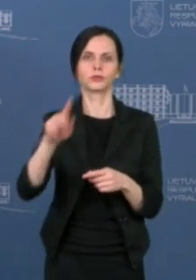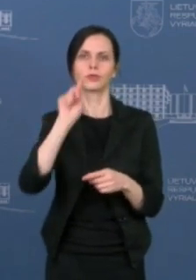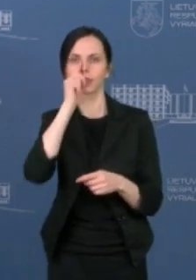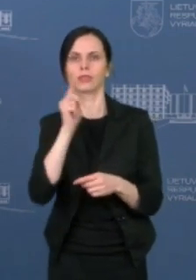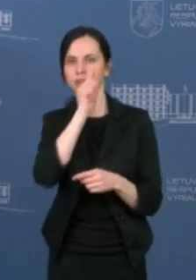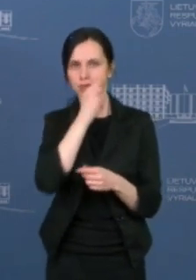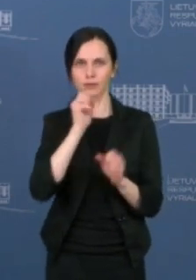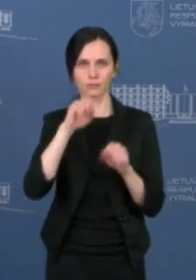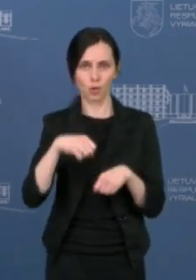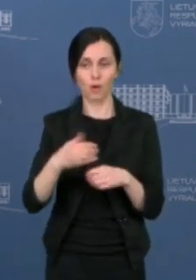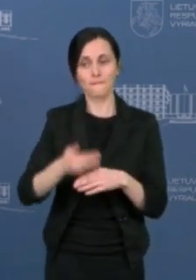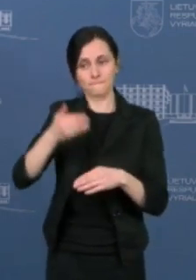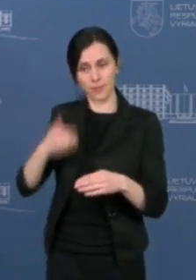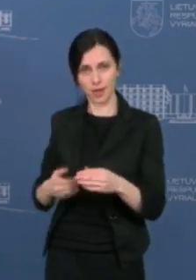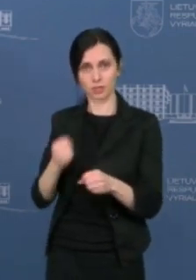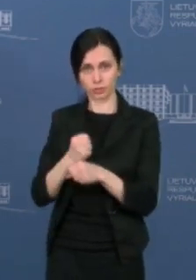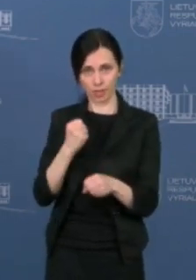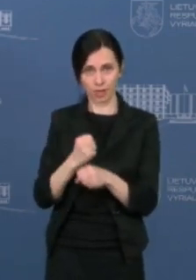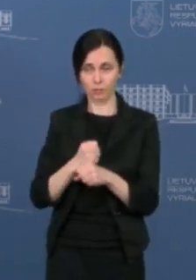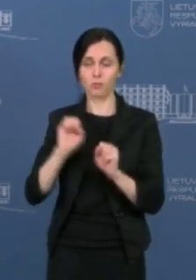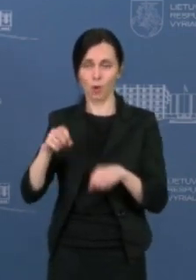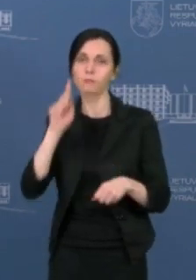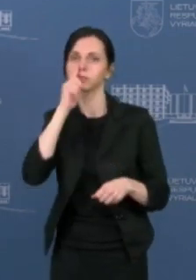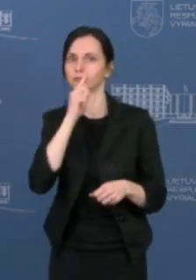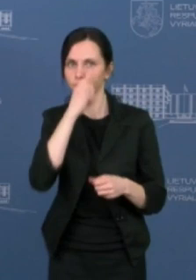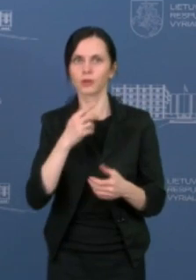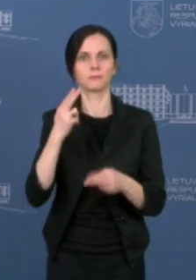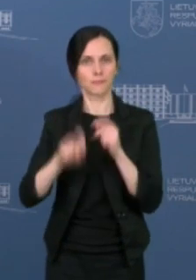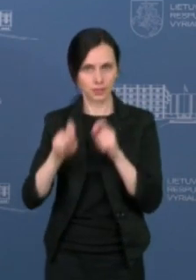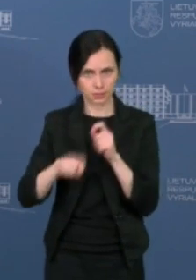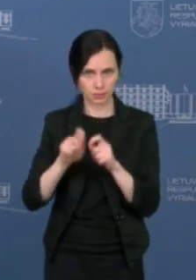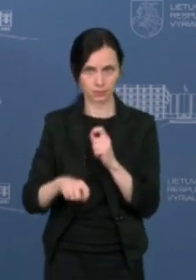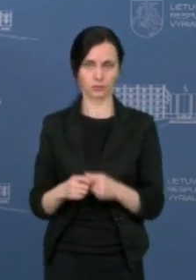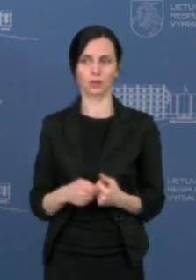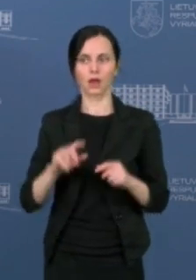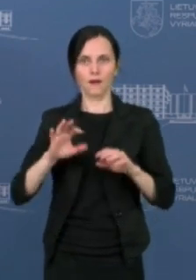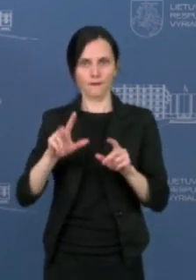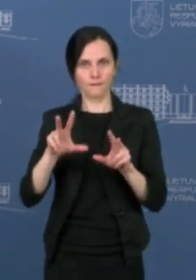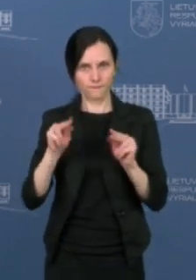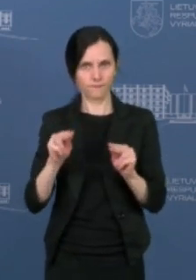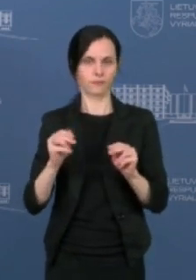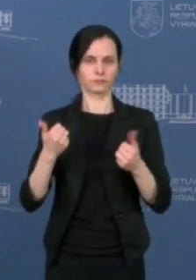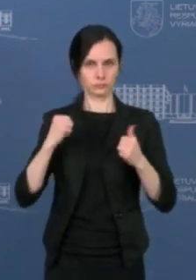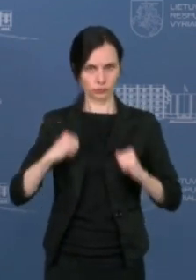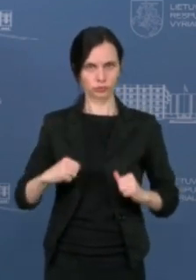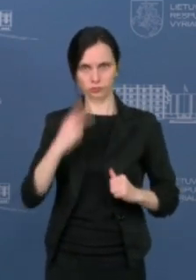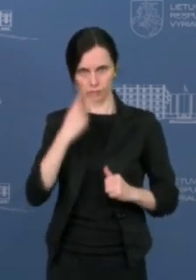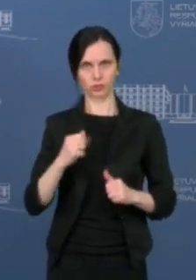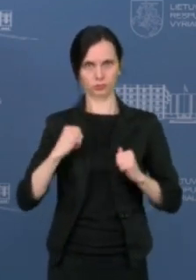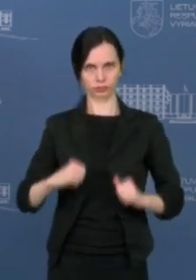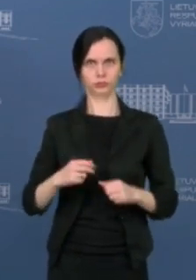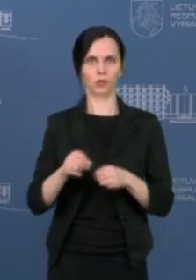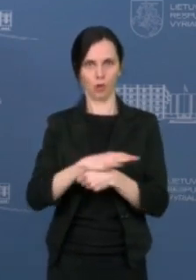tyrimus prieš pradedant veikti, kad tiesiog būtų galima įsitikinti. Tačiau priemonė